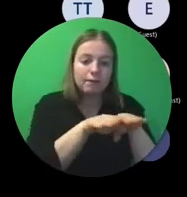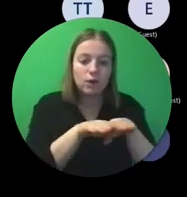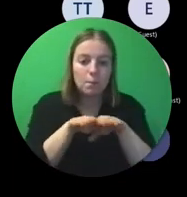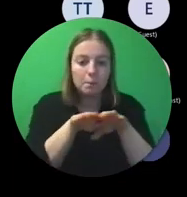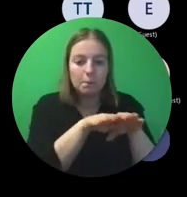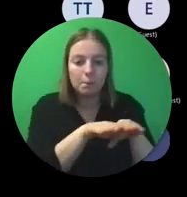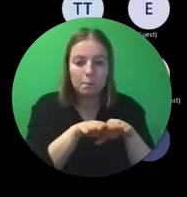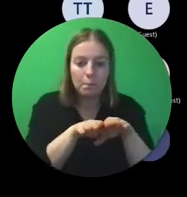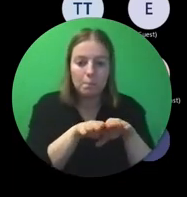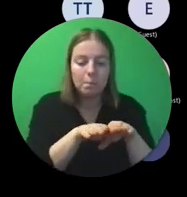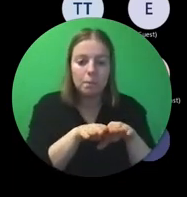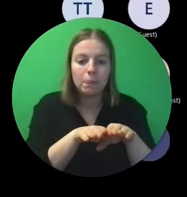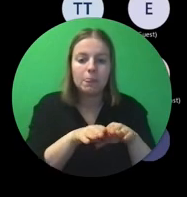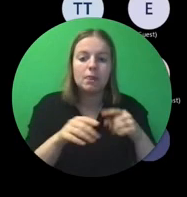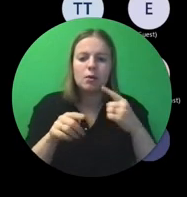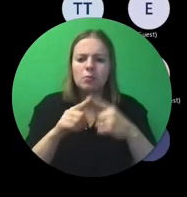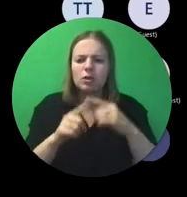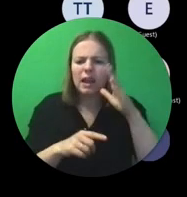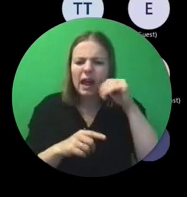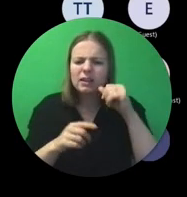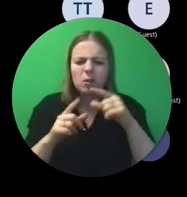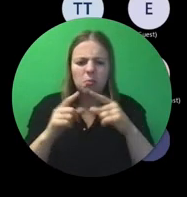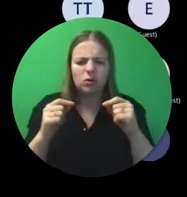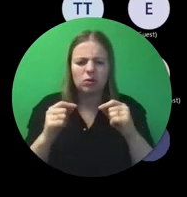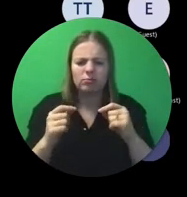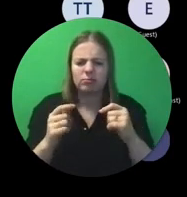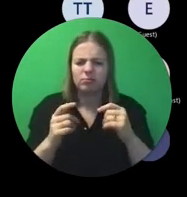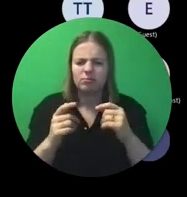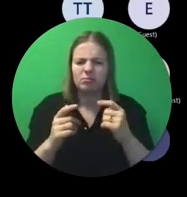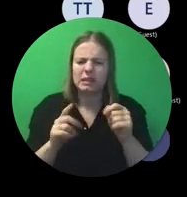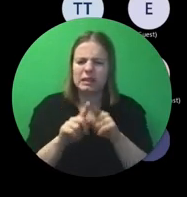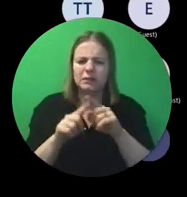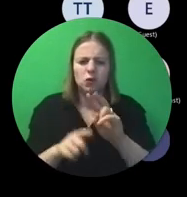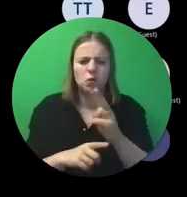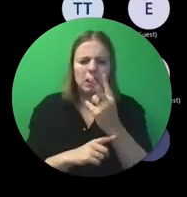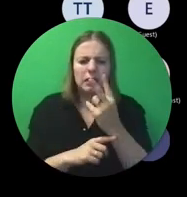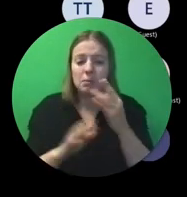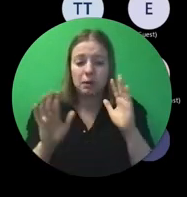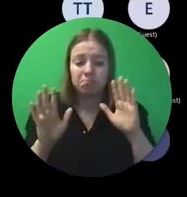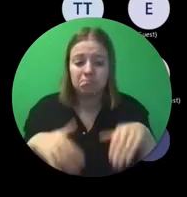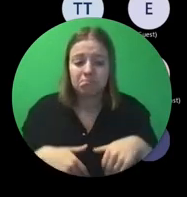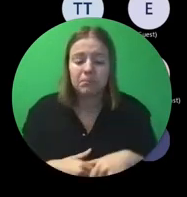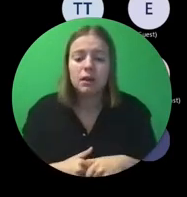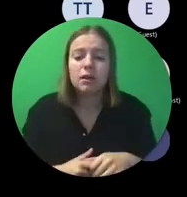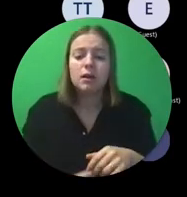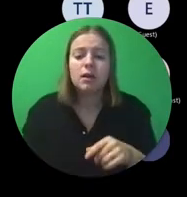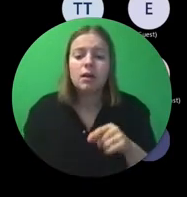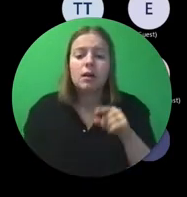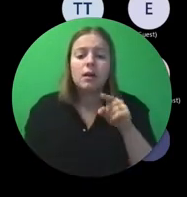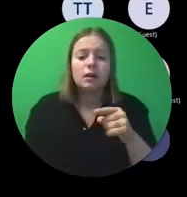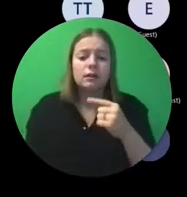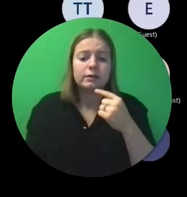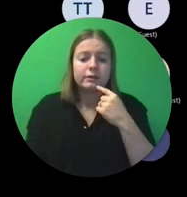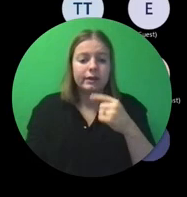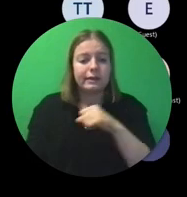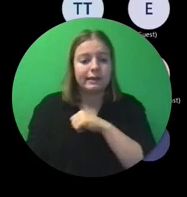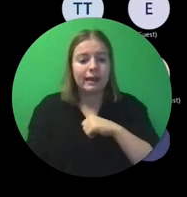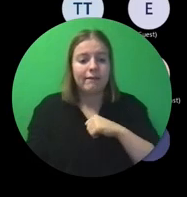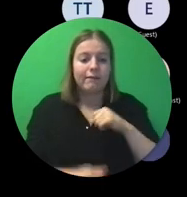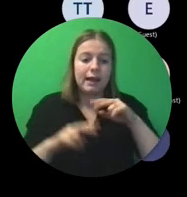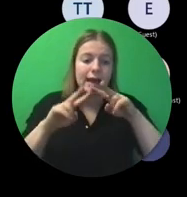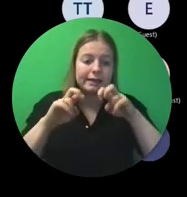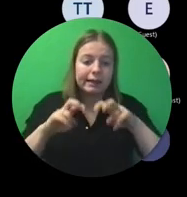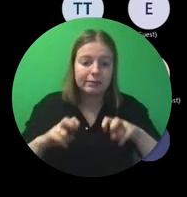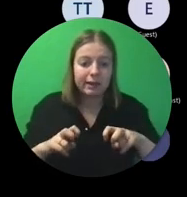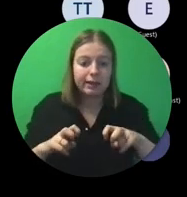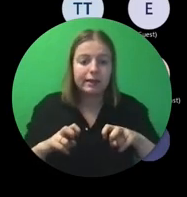En dan opnieuw een puntje waarvan ik vind dat dat nogal lijkt op het tweede punt. Maar bon, het is wat er staat. Dus een self-assessment indicating